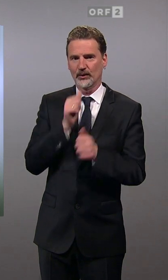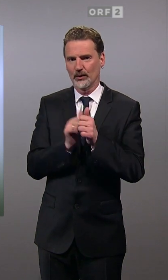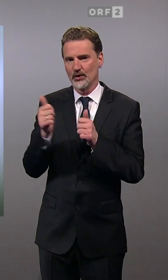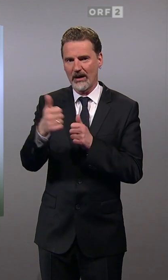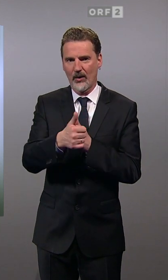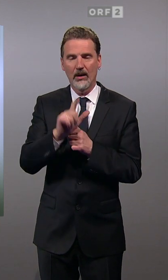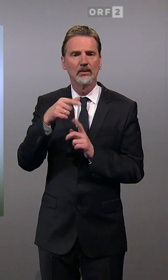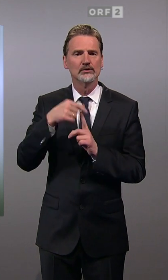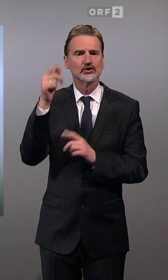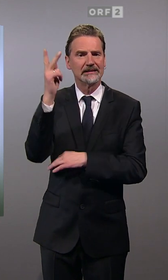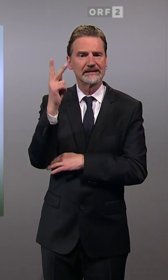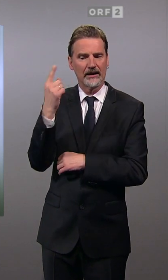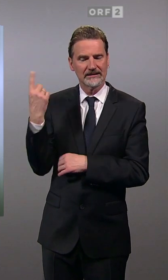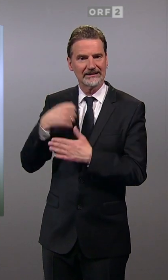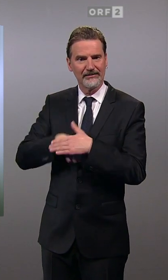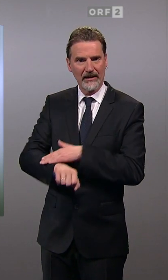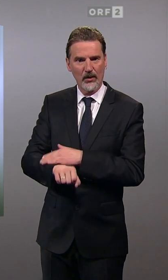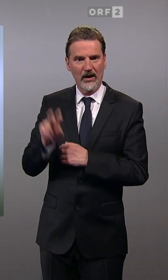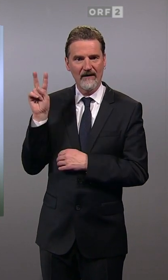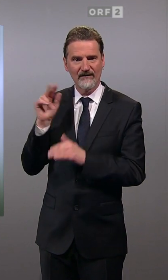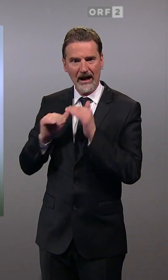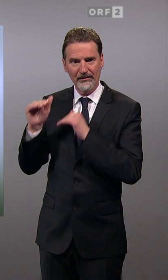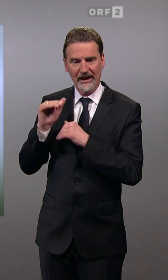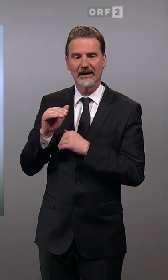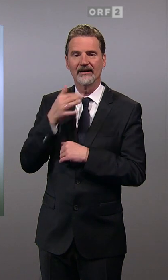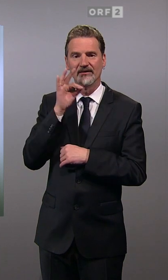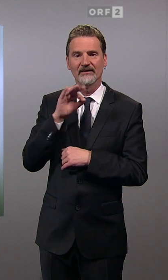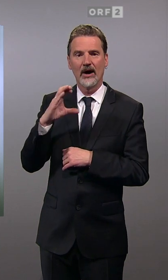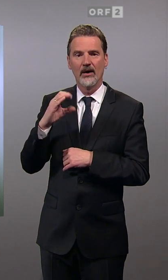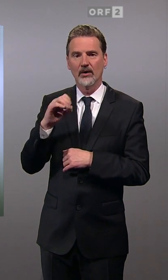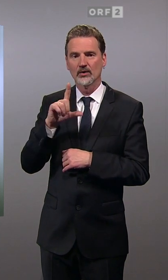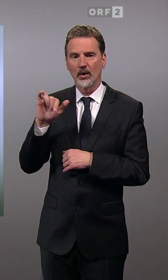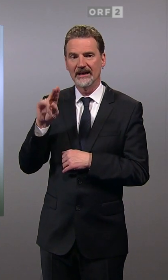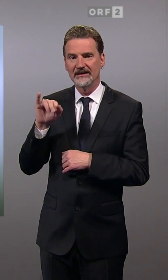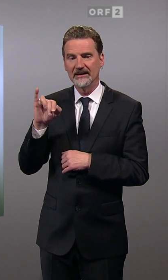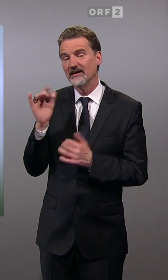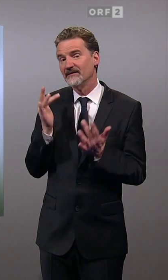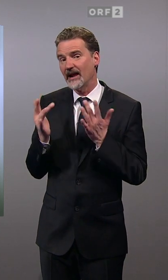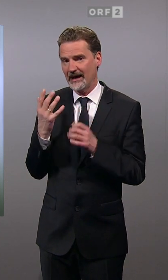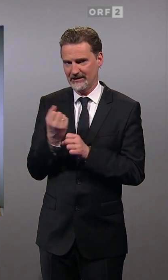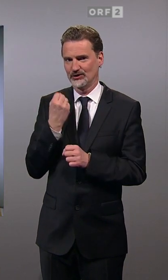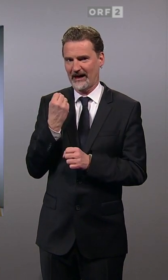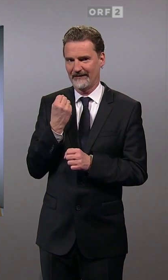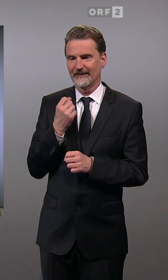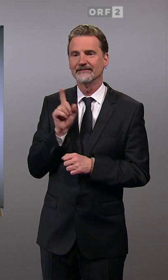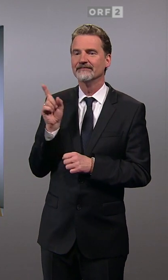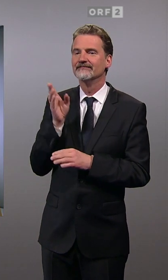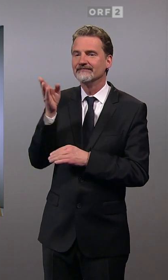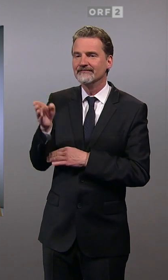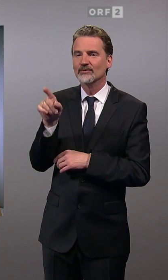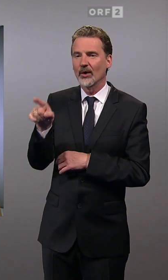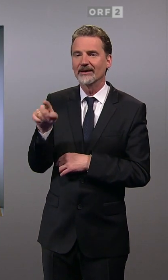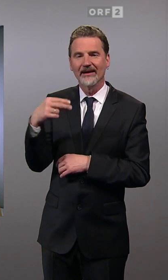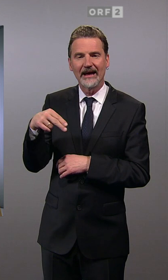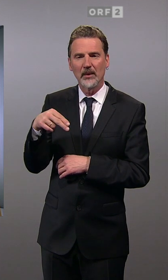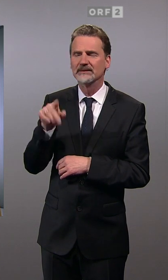der gebürtigen Vorarlbergerin Indra Kolini könnte das vielleicht auch gelingen. Veronika Berger ist für uns bei den Neos. Mit welchen Themen haben denn